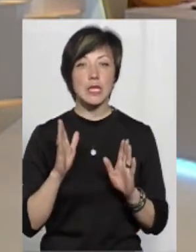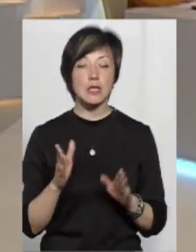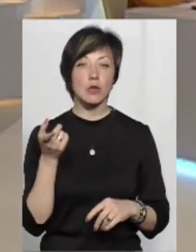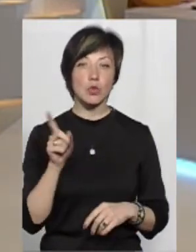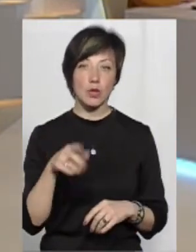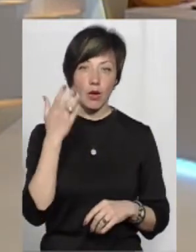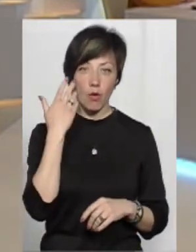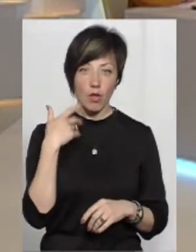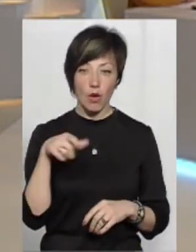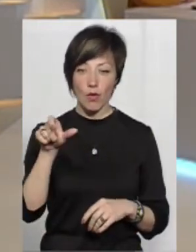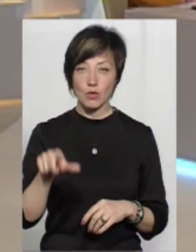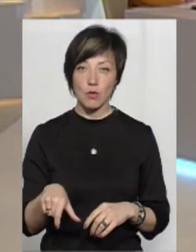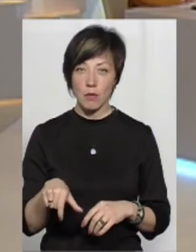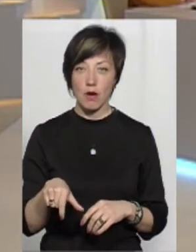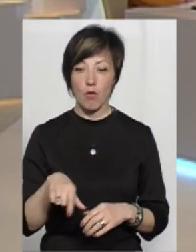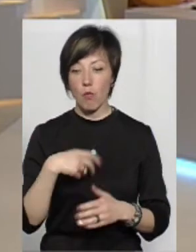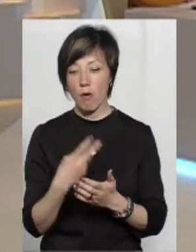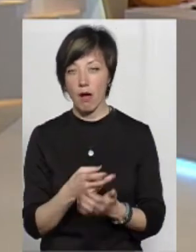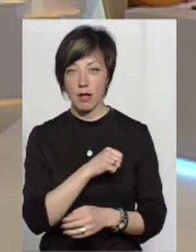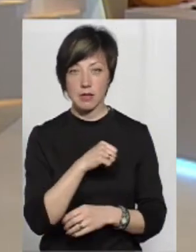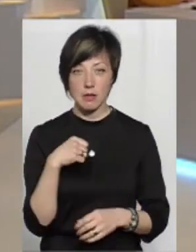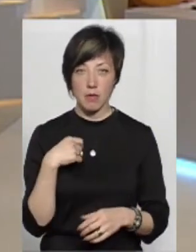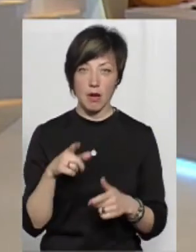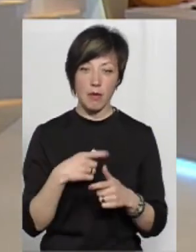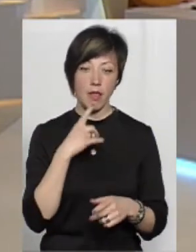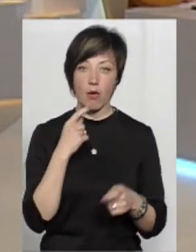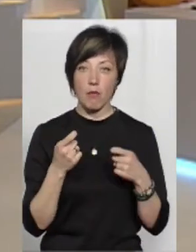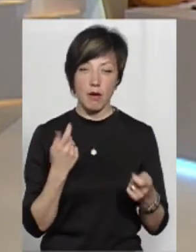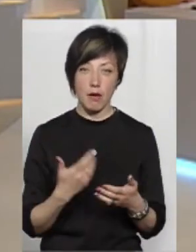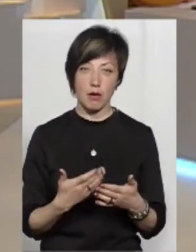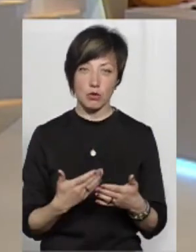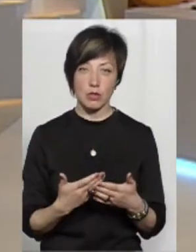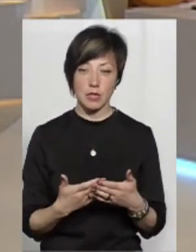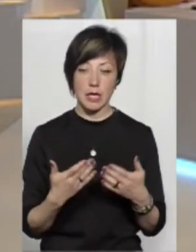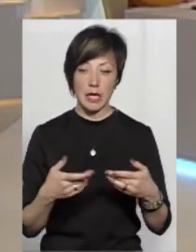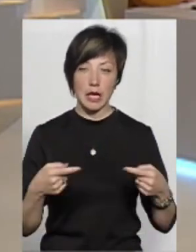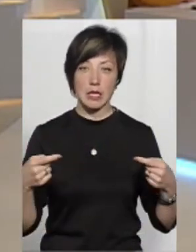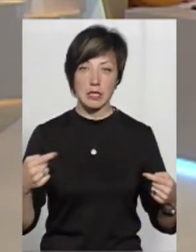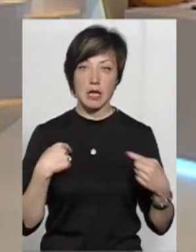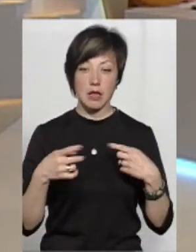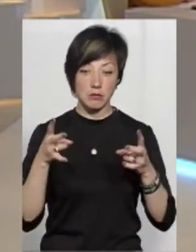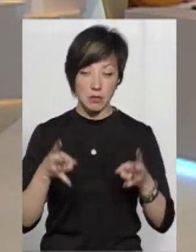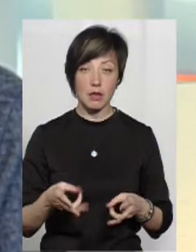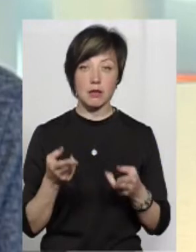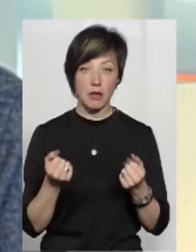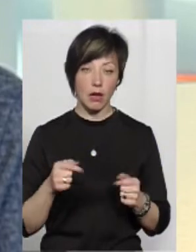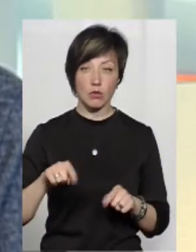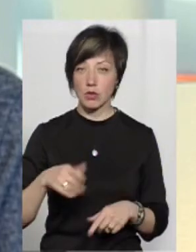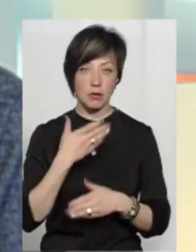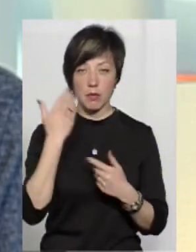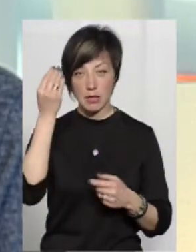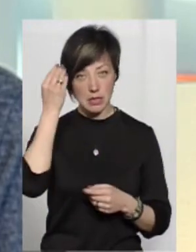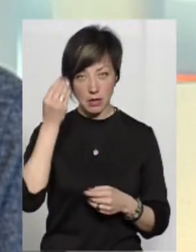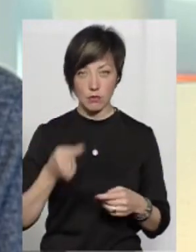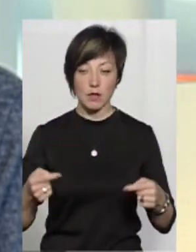тоді, коли особа там впала сама, тобто, за необережності, якісь тілесні людина зазнала, тоді, да, ну, немає